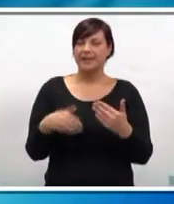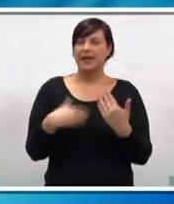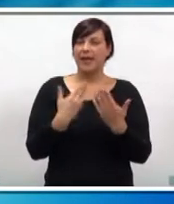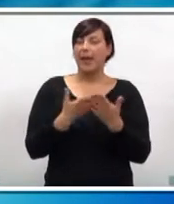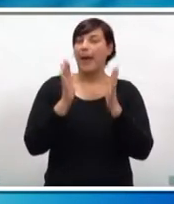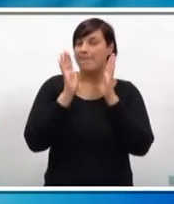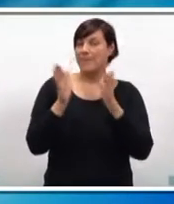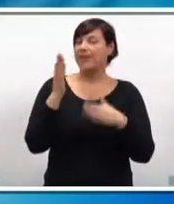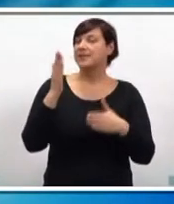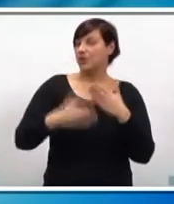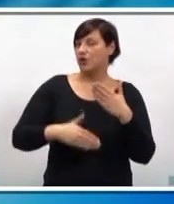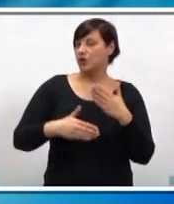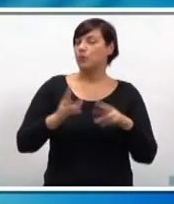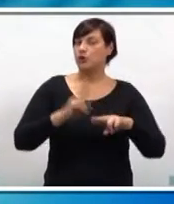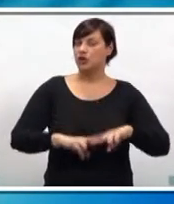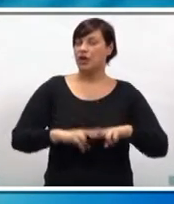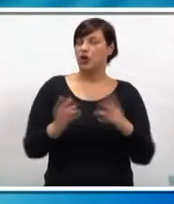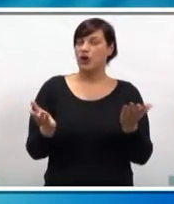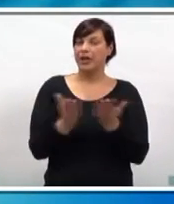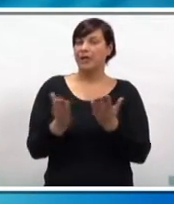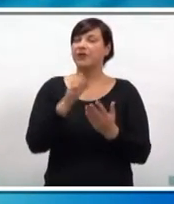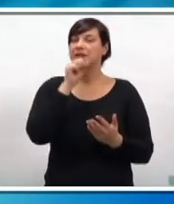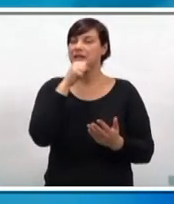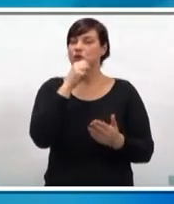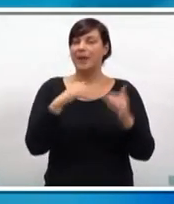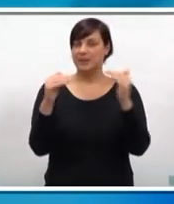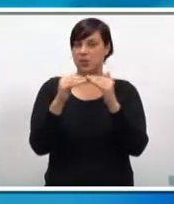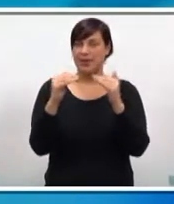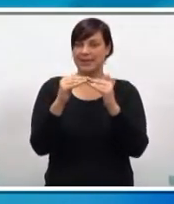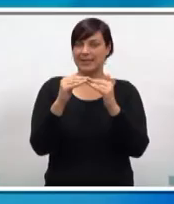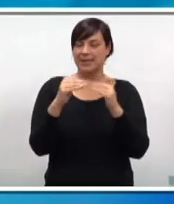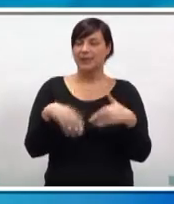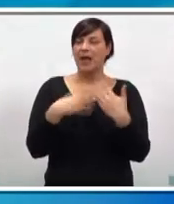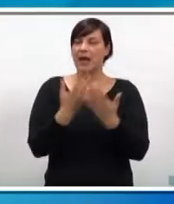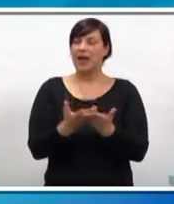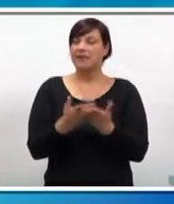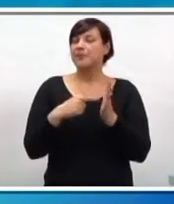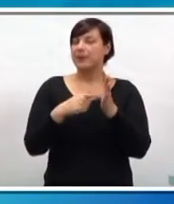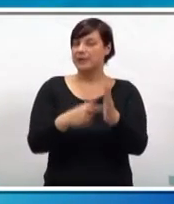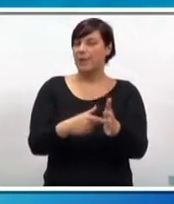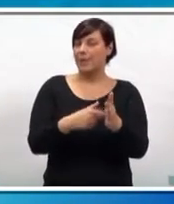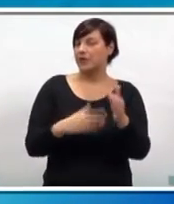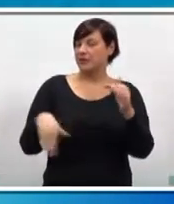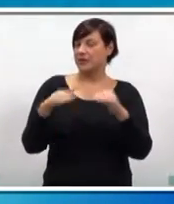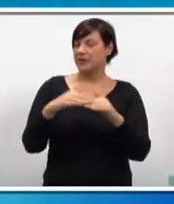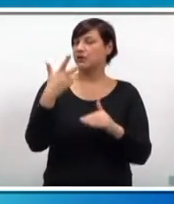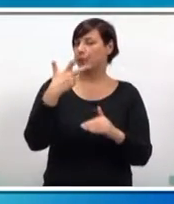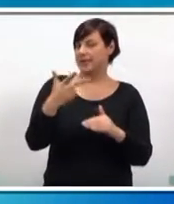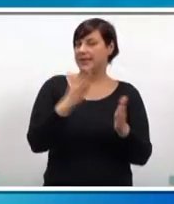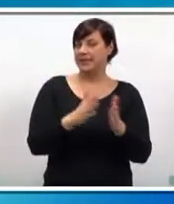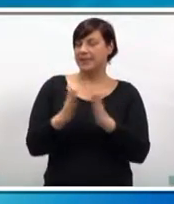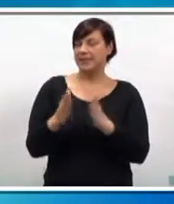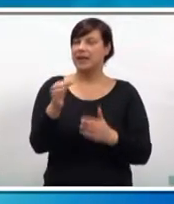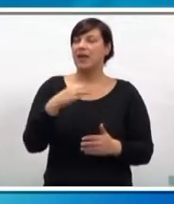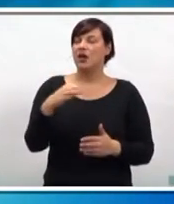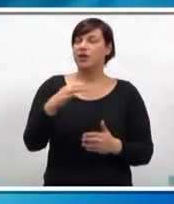a povjerenstvo je u konačnici odlučilo koje radovi odlaze na županijsku razinu. U nastupima su pokazana dostignuća sva tri izraza.